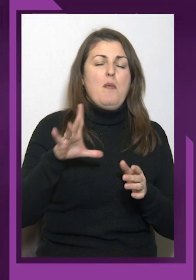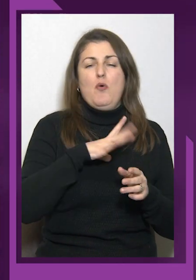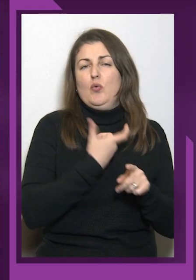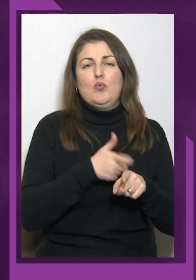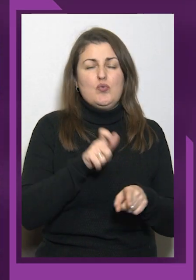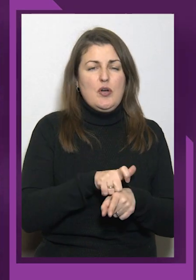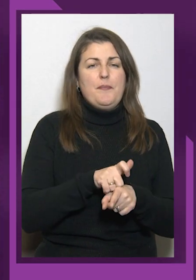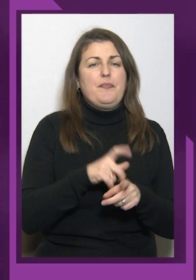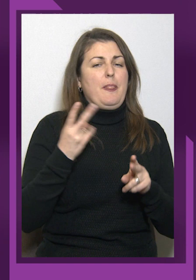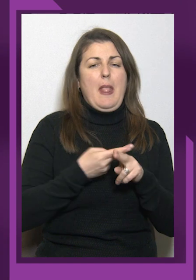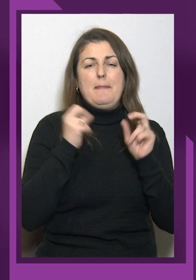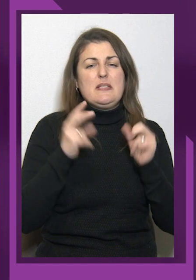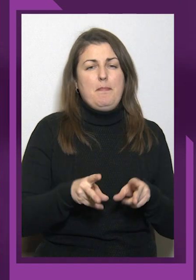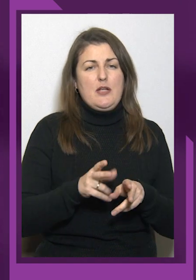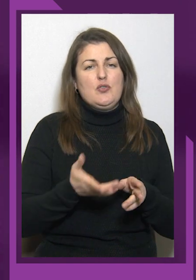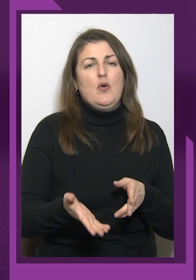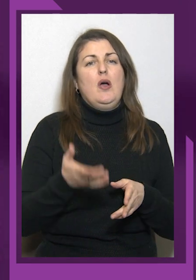небезпечно.